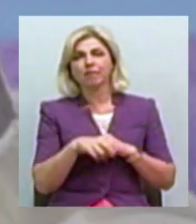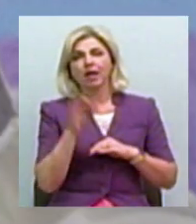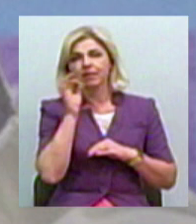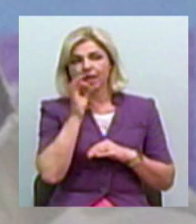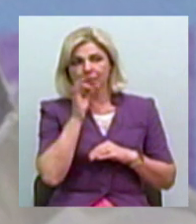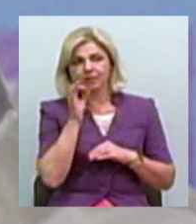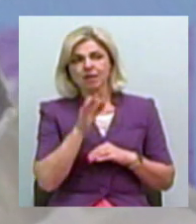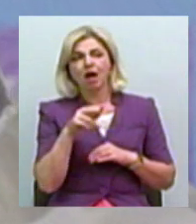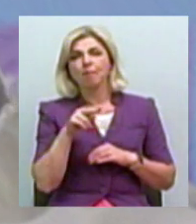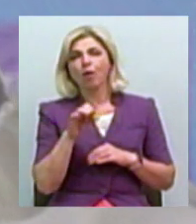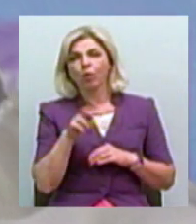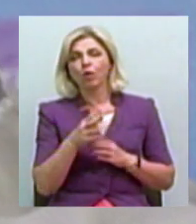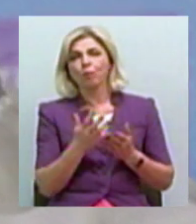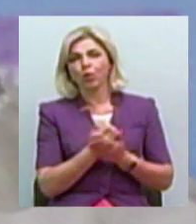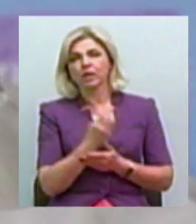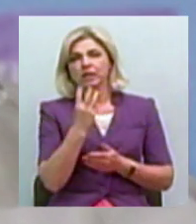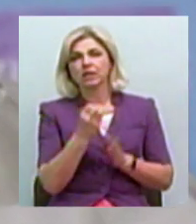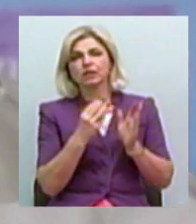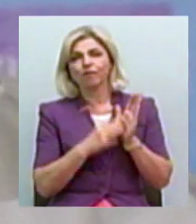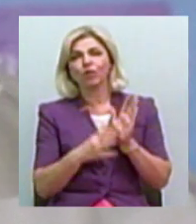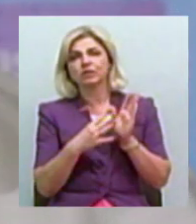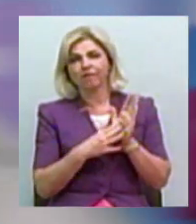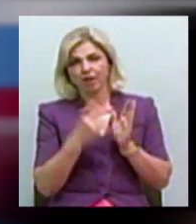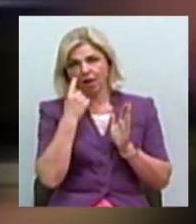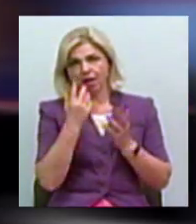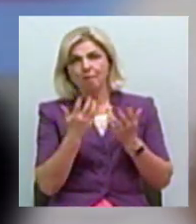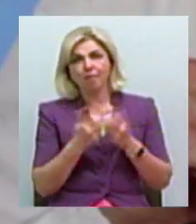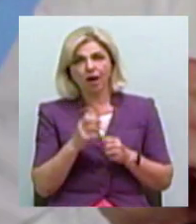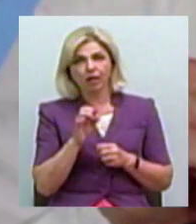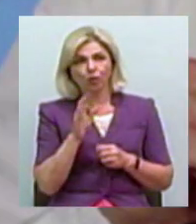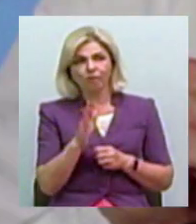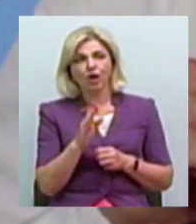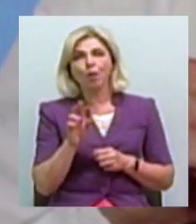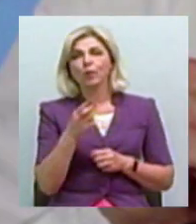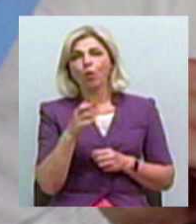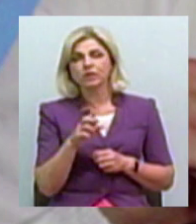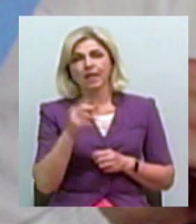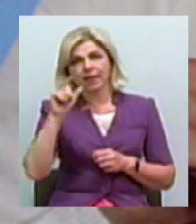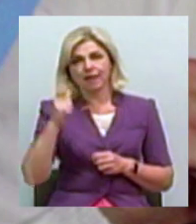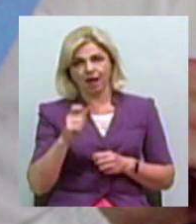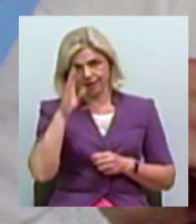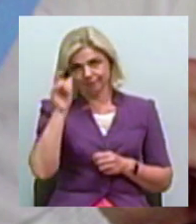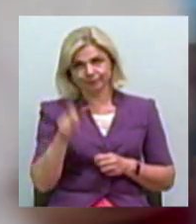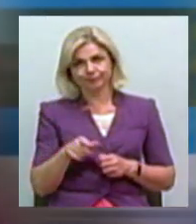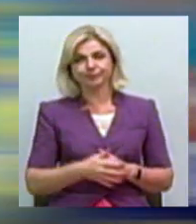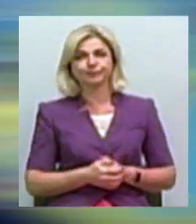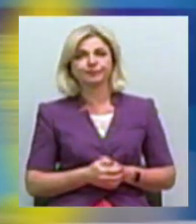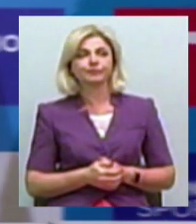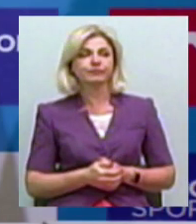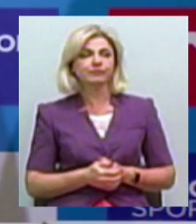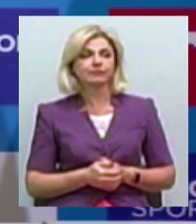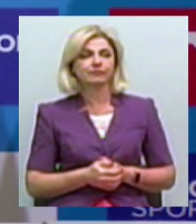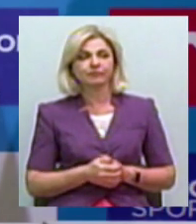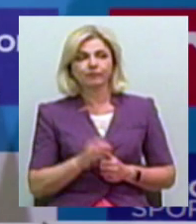Патріка Хауздінга, який отримав майже 389 залікових балів. Бронзову медаль виграв італієць Лоренцо Марсалія. Олег Колодій